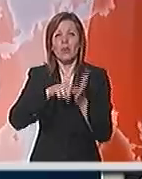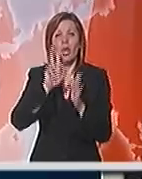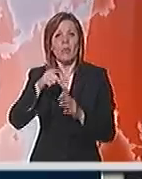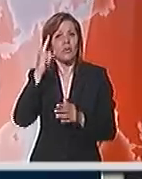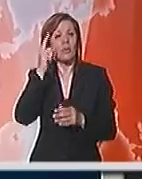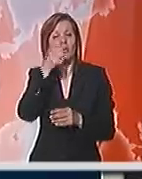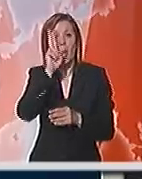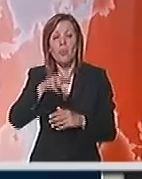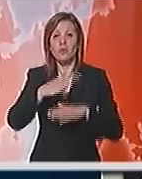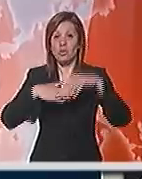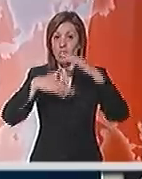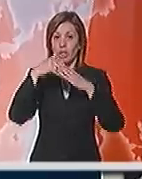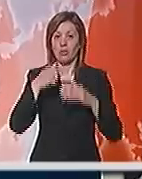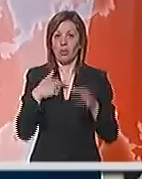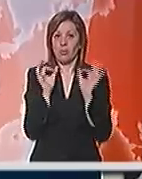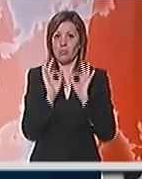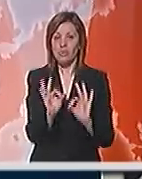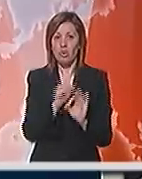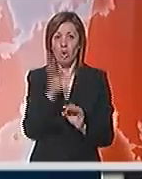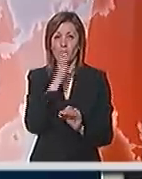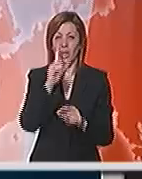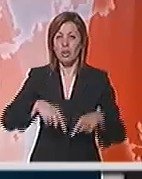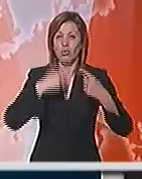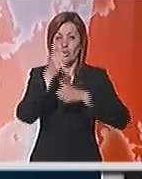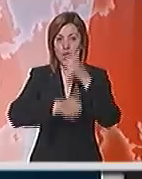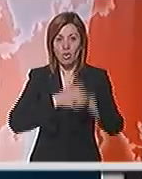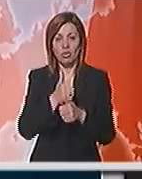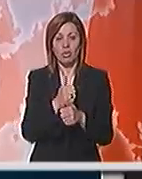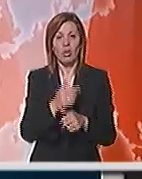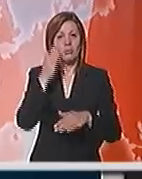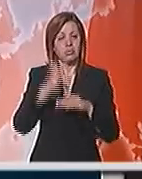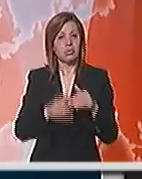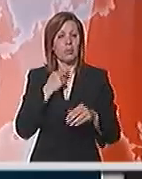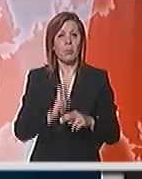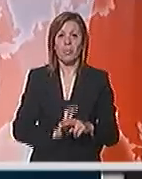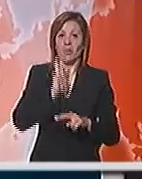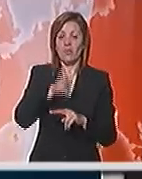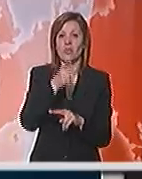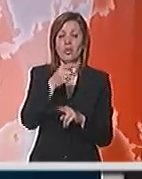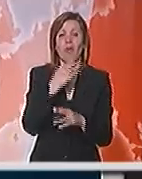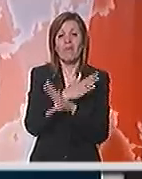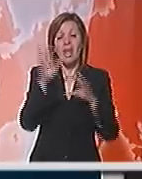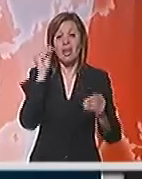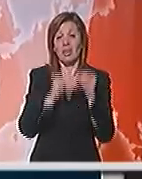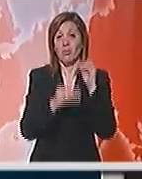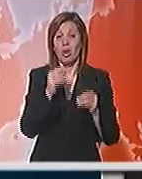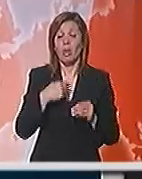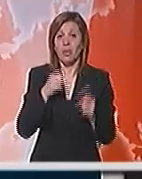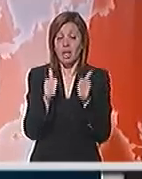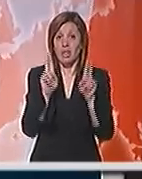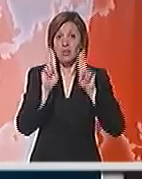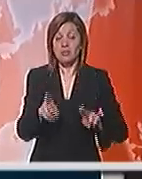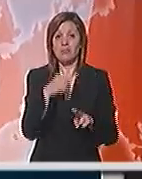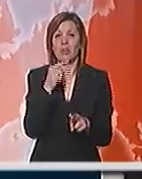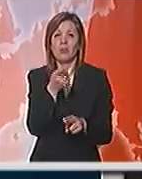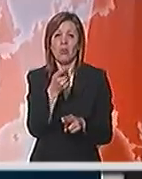šta može da se gradi. I ja sam sigurno da ćemo na marta sljedeće godine najzad prevazići onaj veliki problem koji danas imamo, a